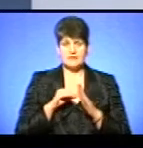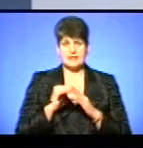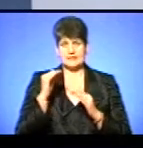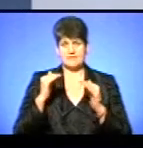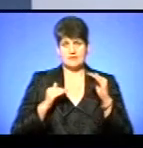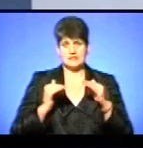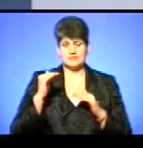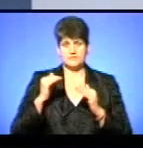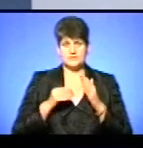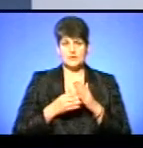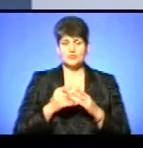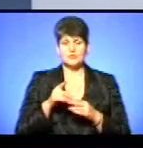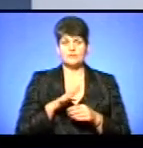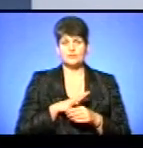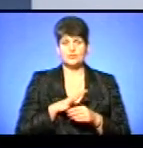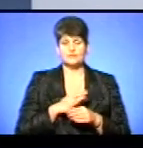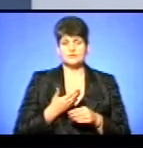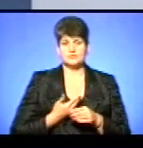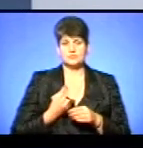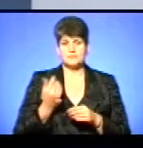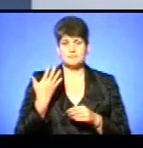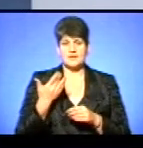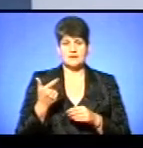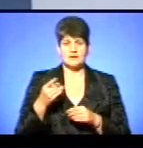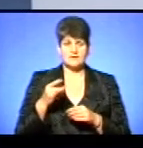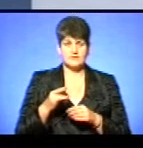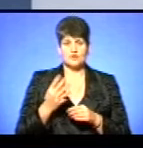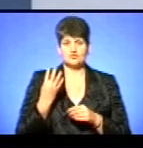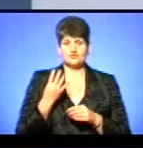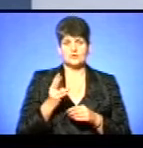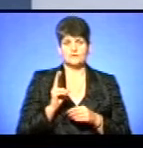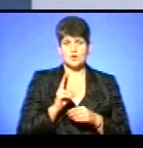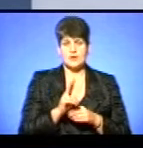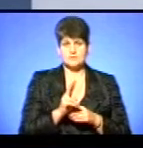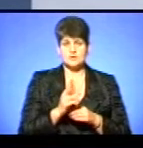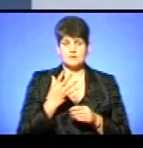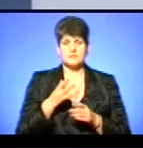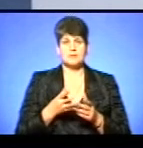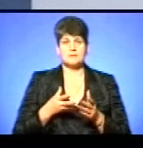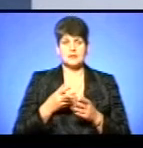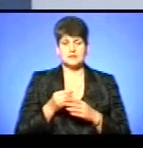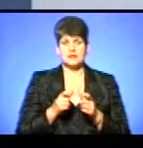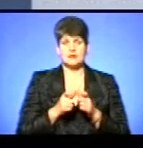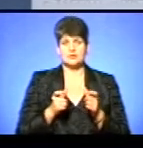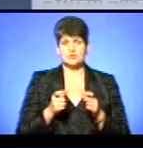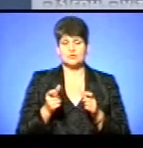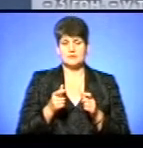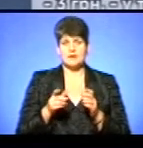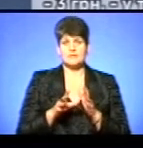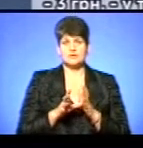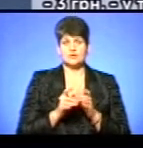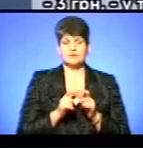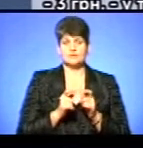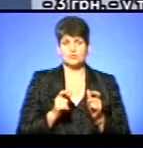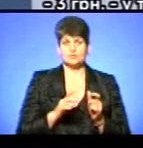тариф на проїзд. Тоді він становив готівкою 5 гривень у маршрутках і 4 у тролейбусах. При розрахунку карткою тернополянина або електронним